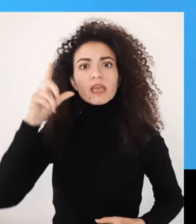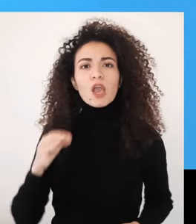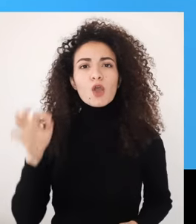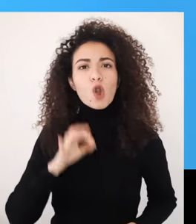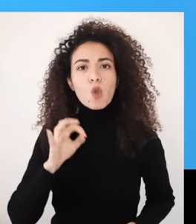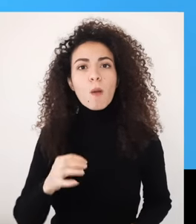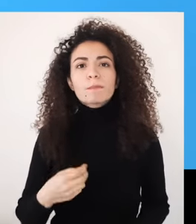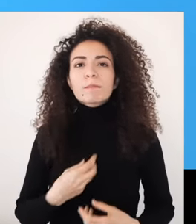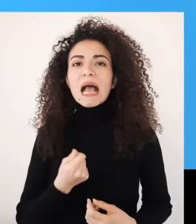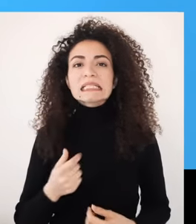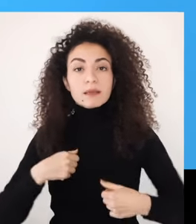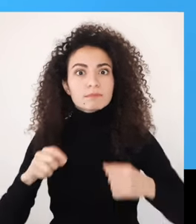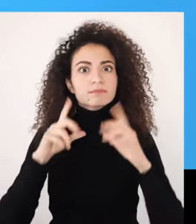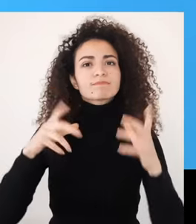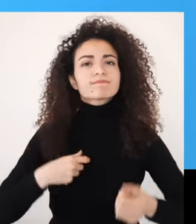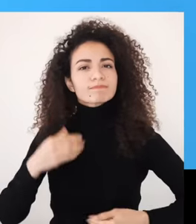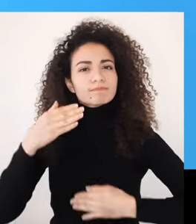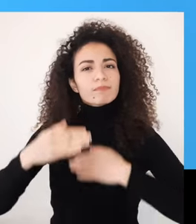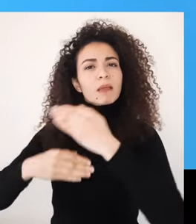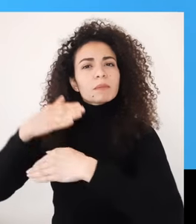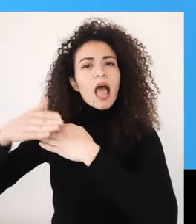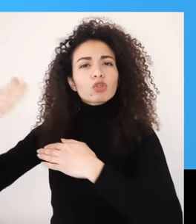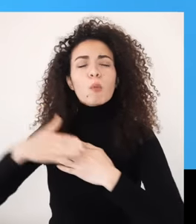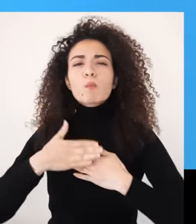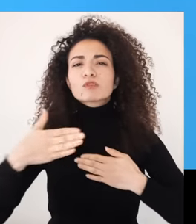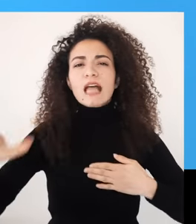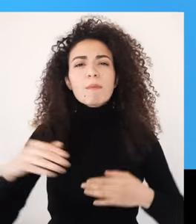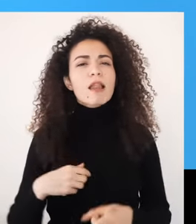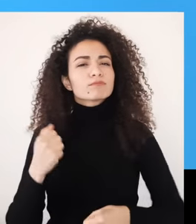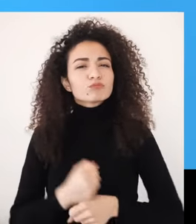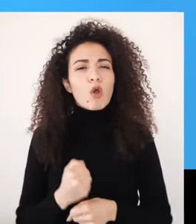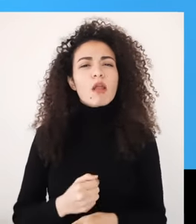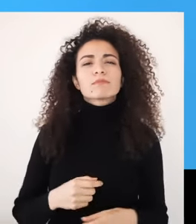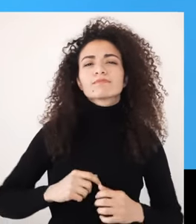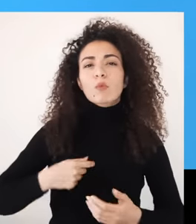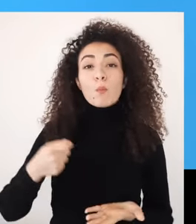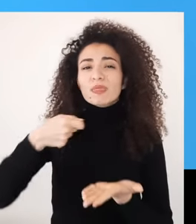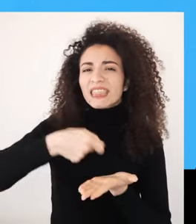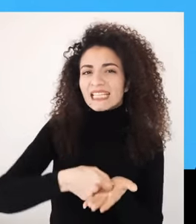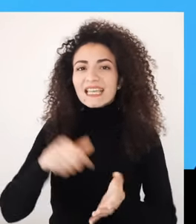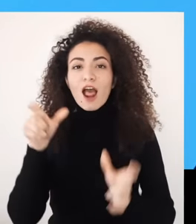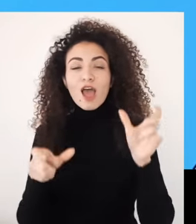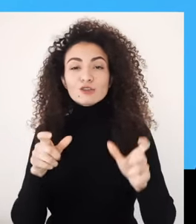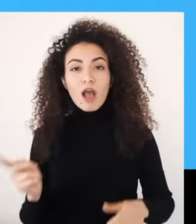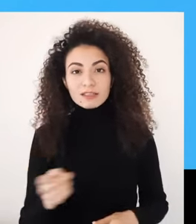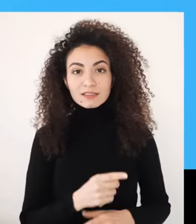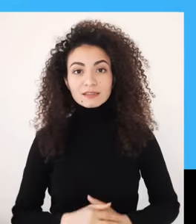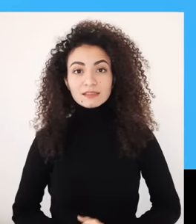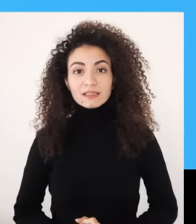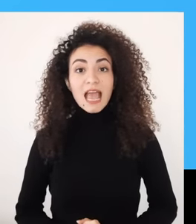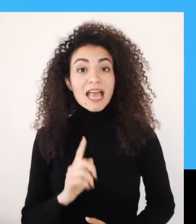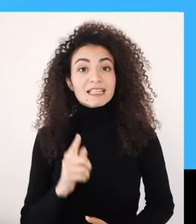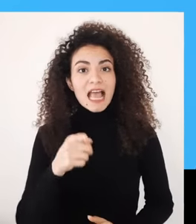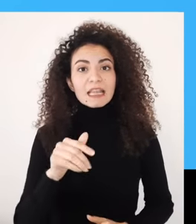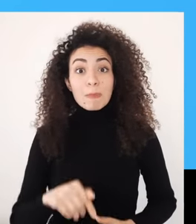وبتعطينا الرغبة بالنمو والتقدم بحياتنا وبتسمح لنا أنه نأثر على العالم فإذا كان عندك الرغبة